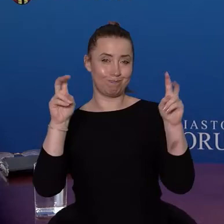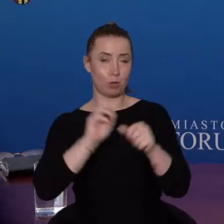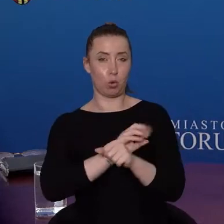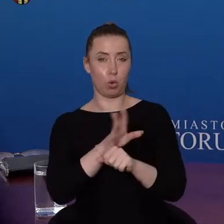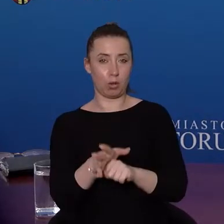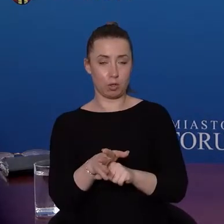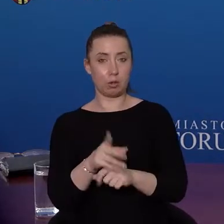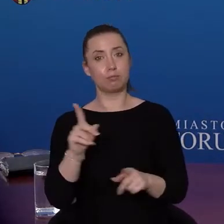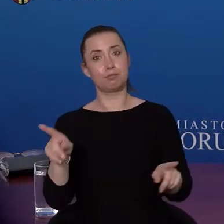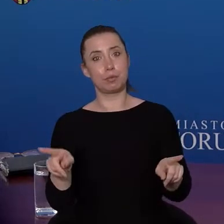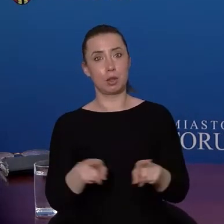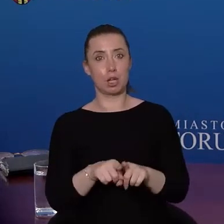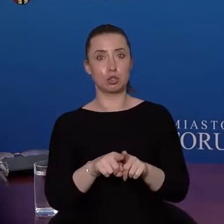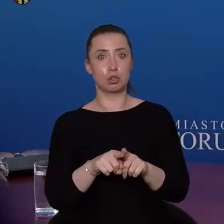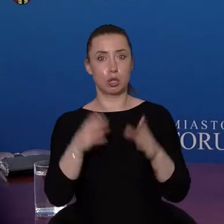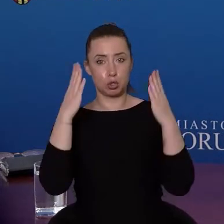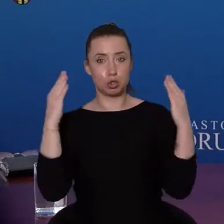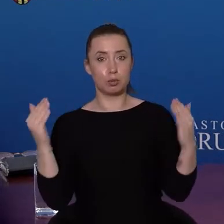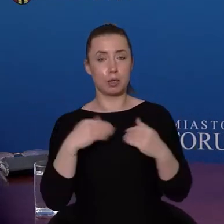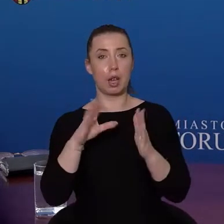natomiast w szpitalu miejskim 48.